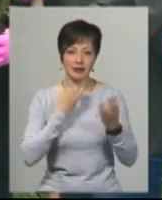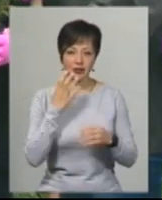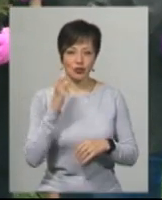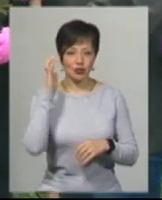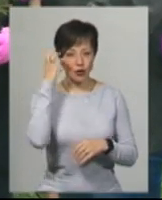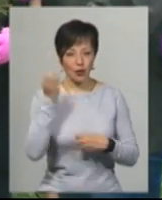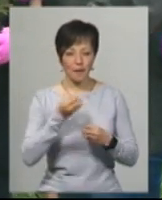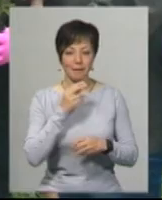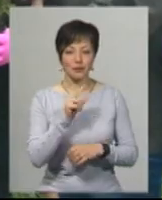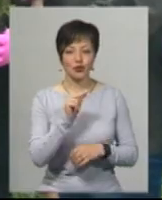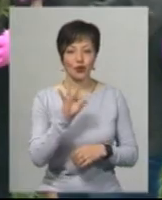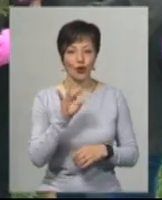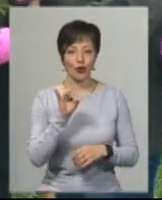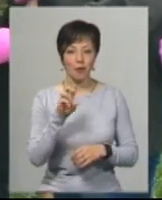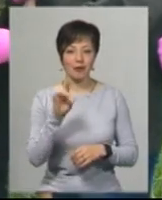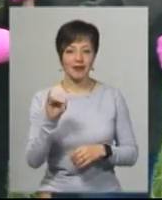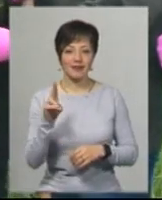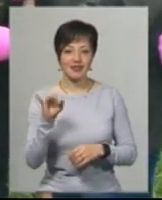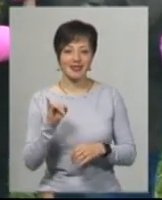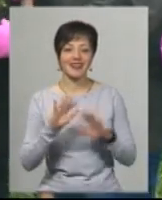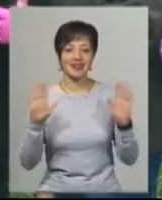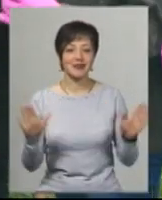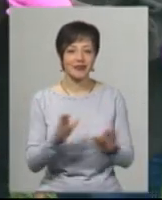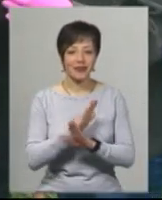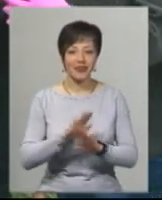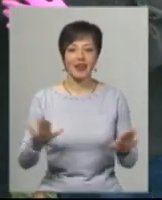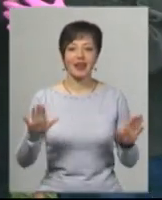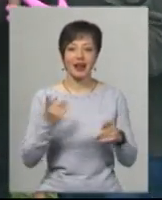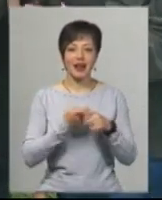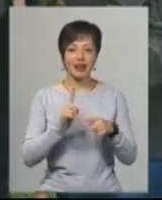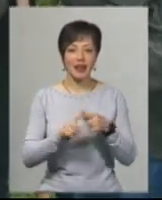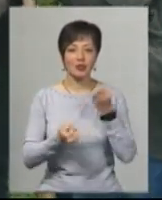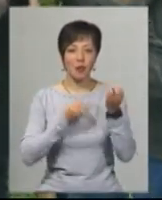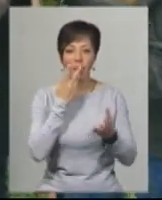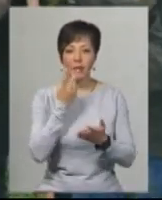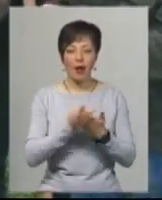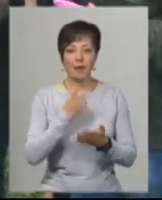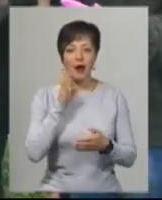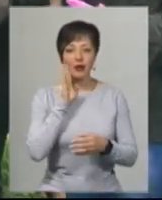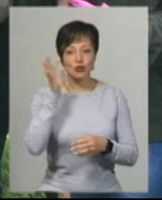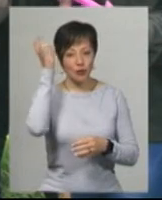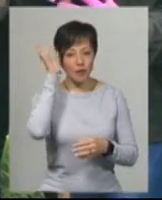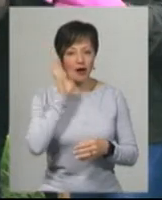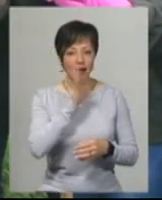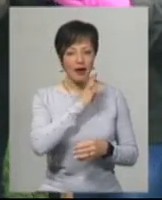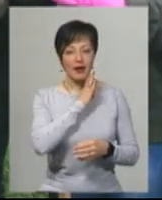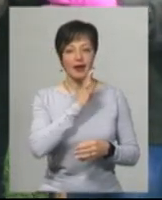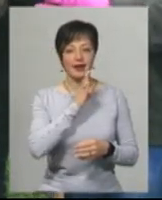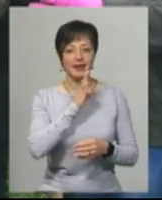чорнобривчики. Як на ті чорнобривці погляну, бачу